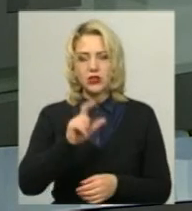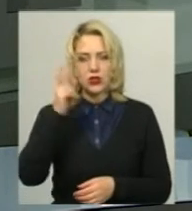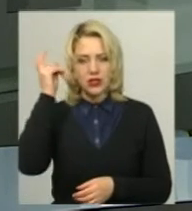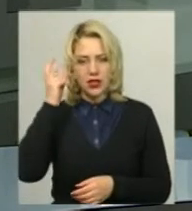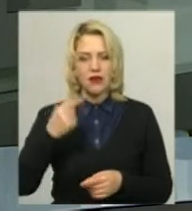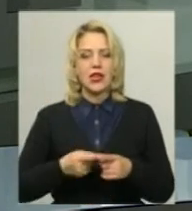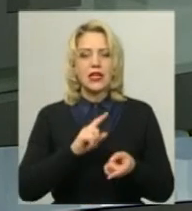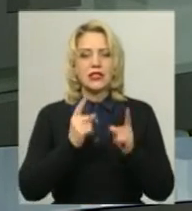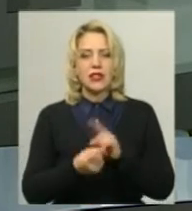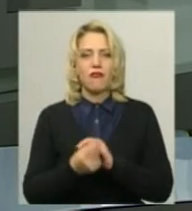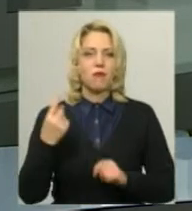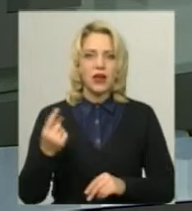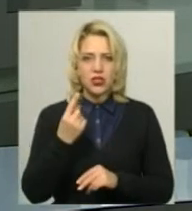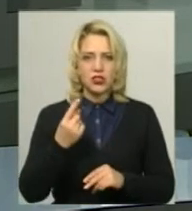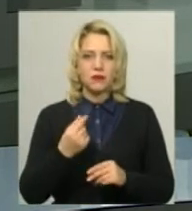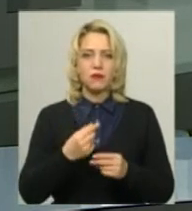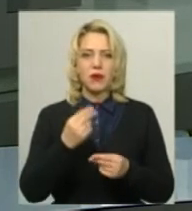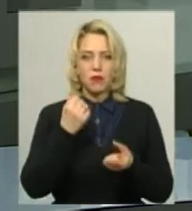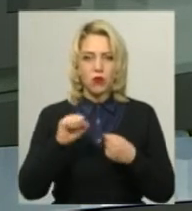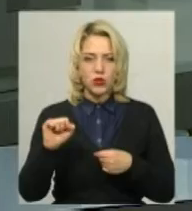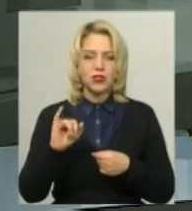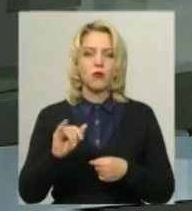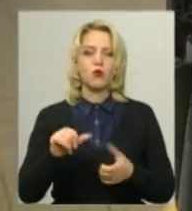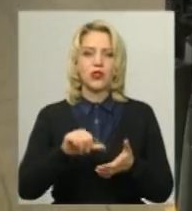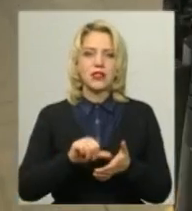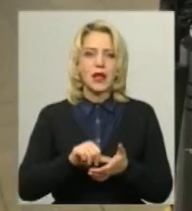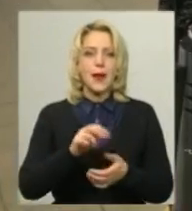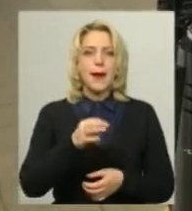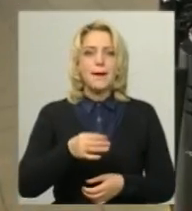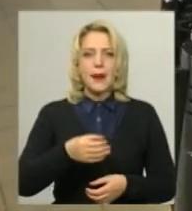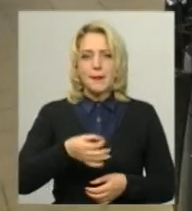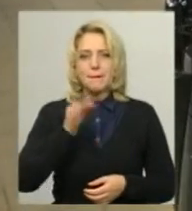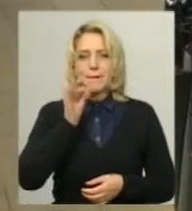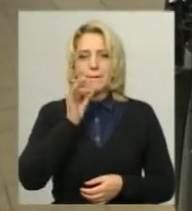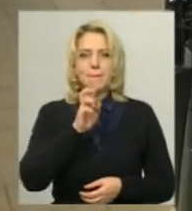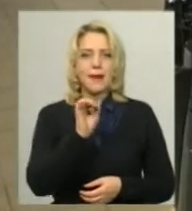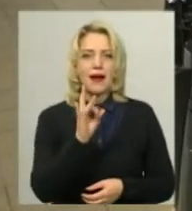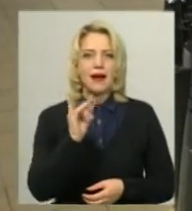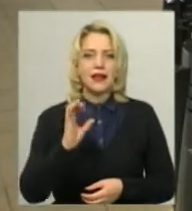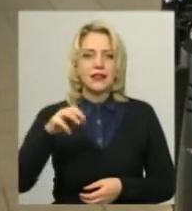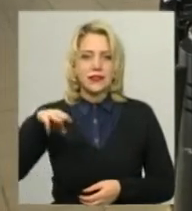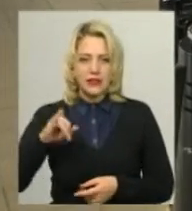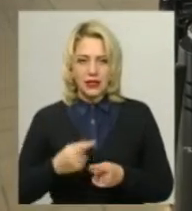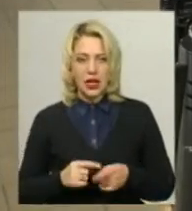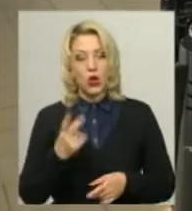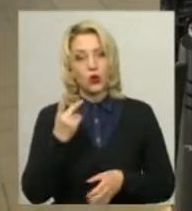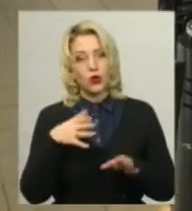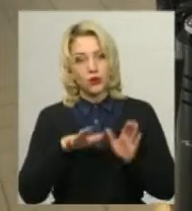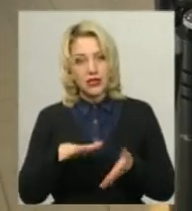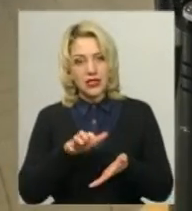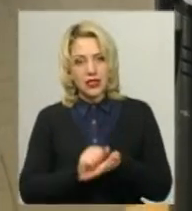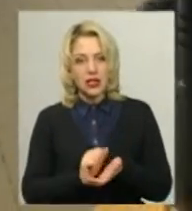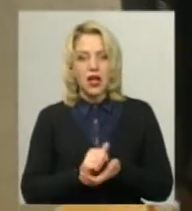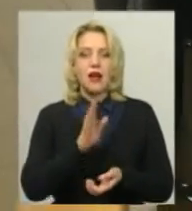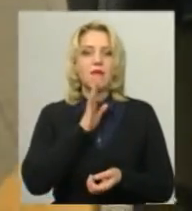Хмельницького чемпіонату баристів. Про це повідомив організатор змагання Денис Ямборко. За його словами, друге місце посіла хмельничанка Альона